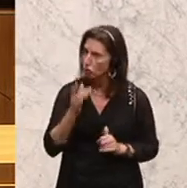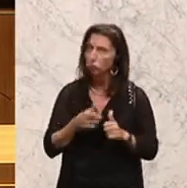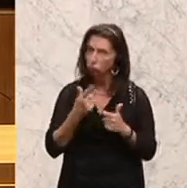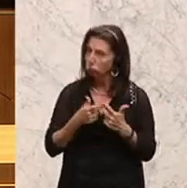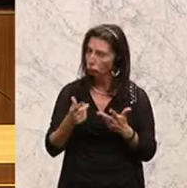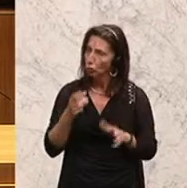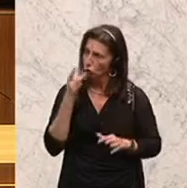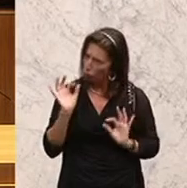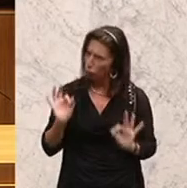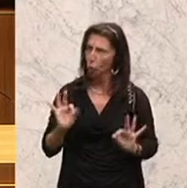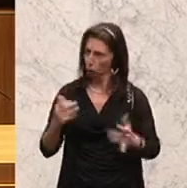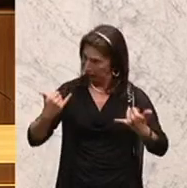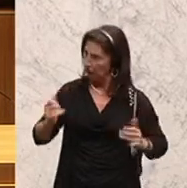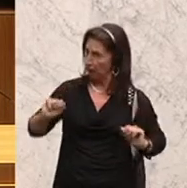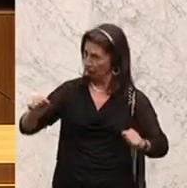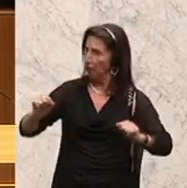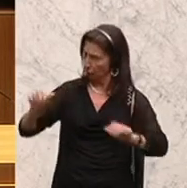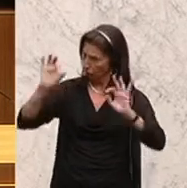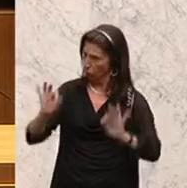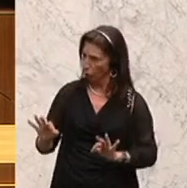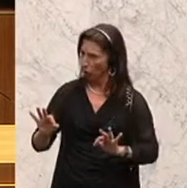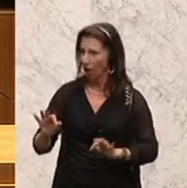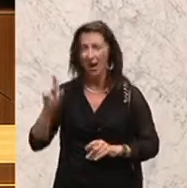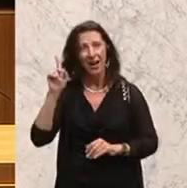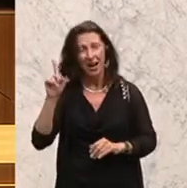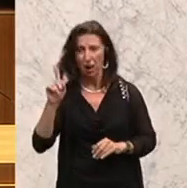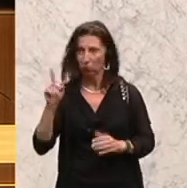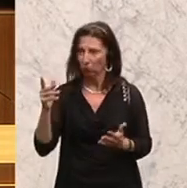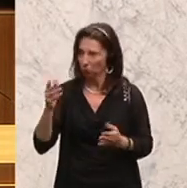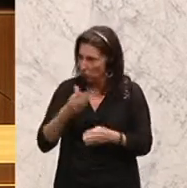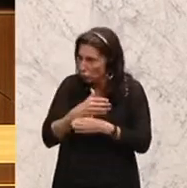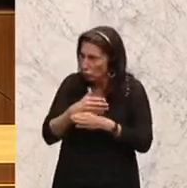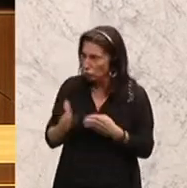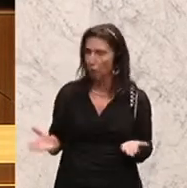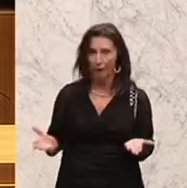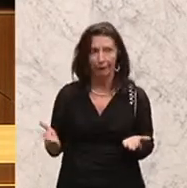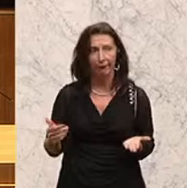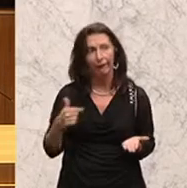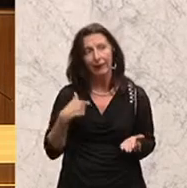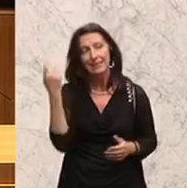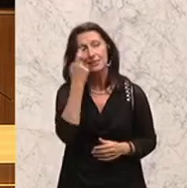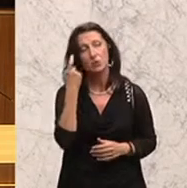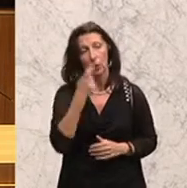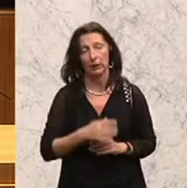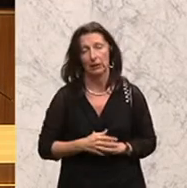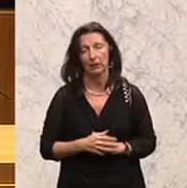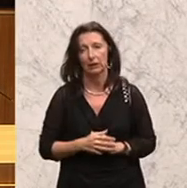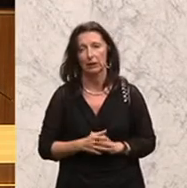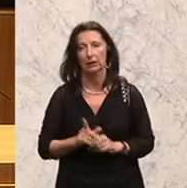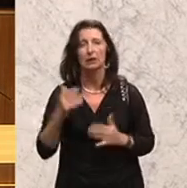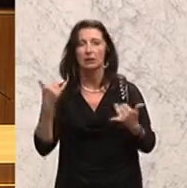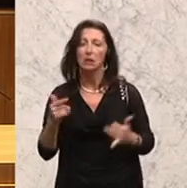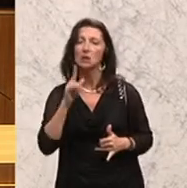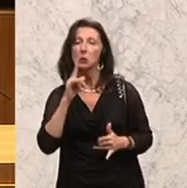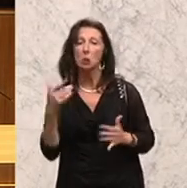finde es gut, dass Sie in die Gänge kommen. Aber natürlich viel zu spät. Und meine Befürchtung ist auch, dass es rein reaktiv